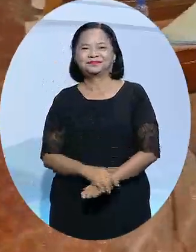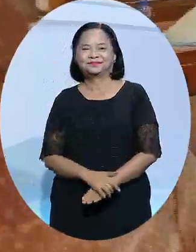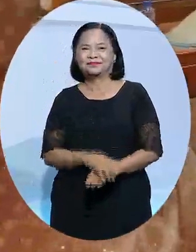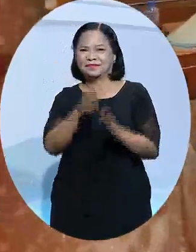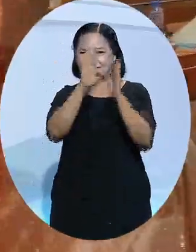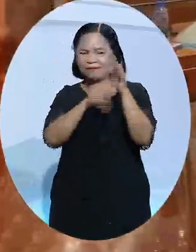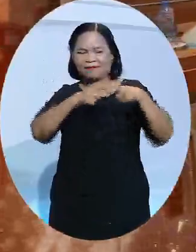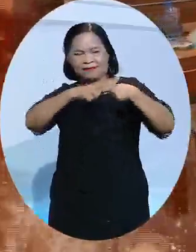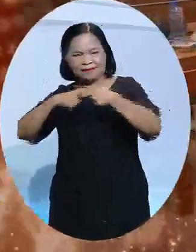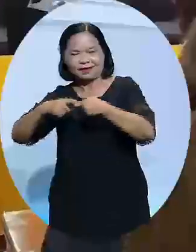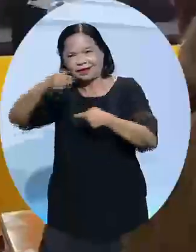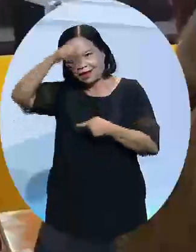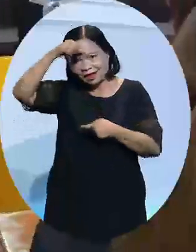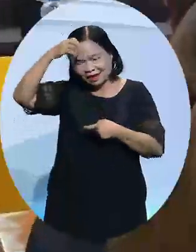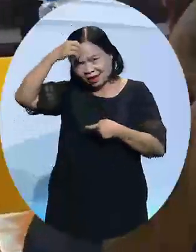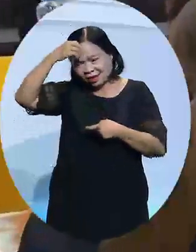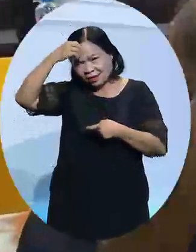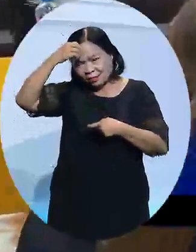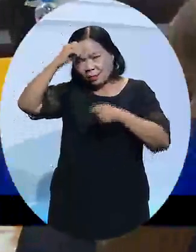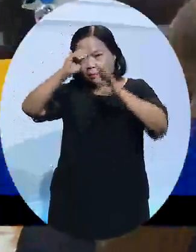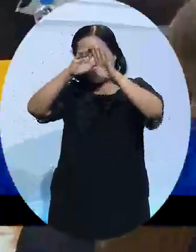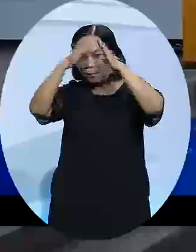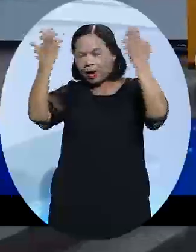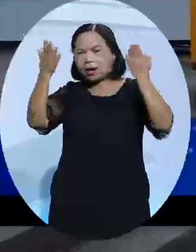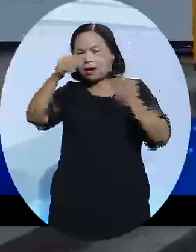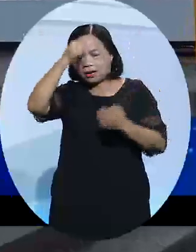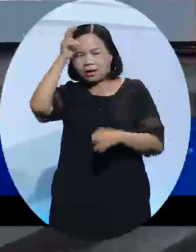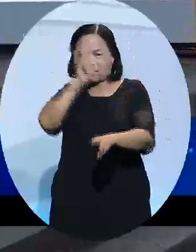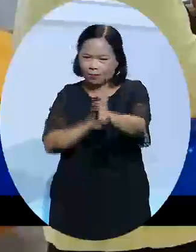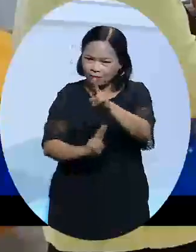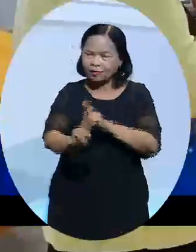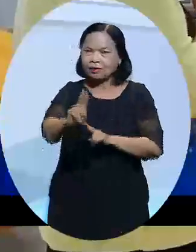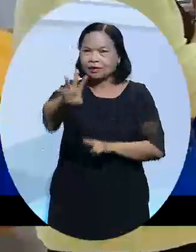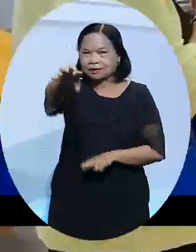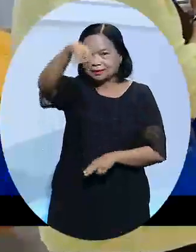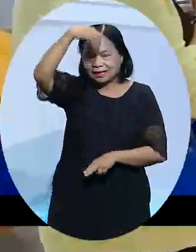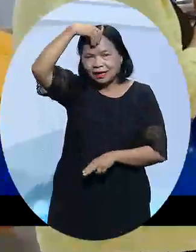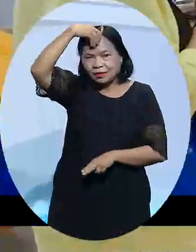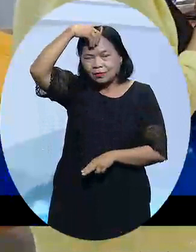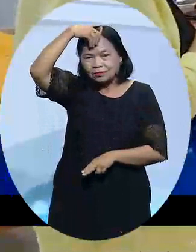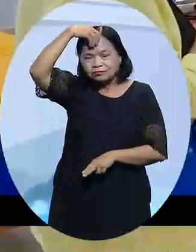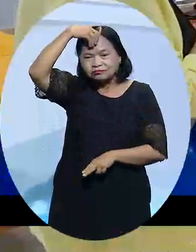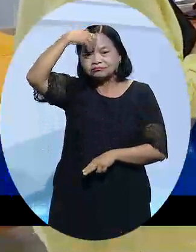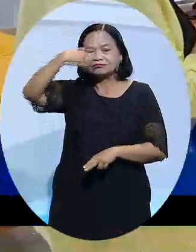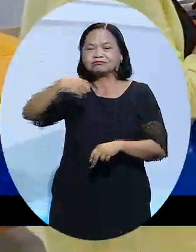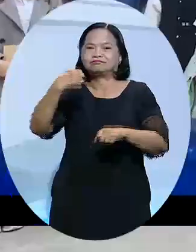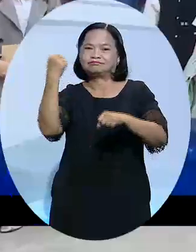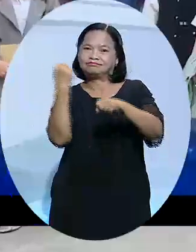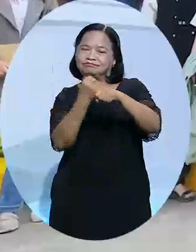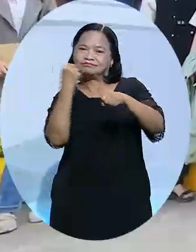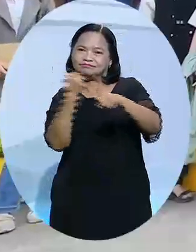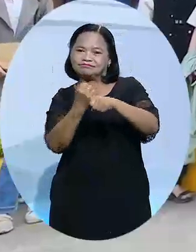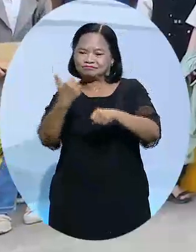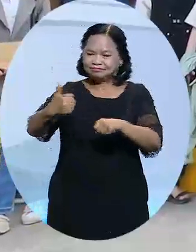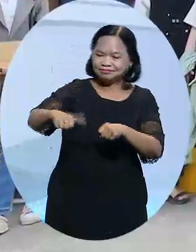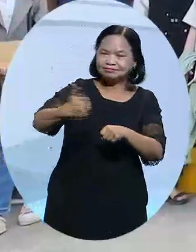Chương trình liên kết giữa Đại học Mở và Đại học Rô-en-Normandie-Pháp là mô hình đào tạo cử nhân nghề nghiệp thương mại quốc tế, được đánh giá cao về